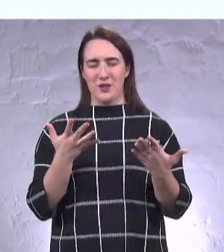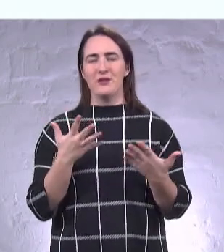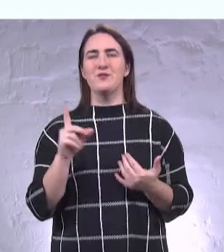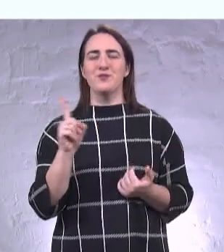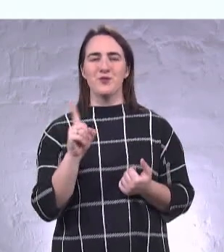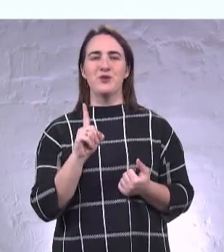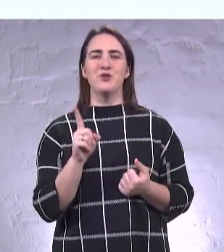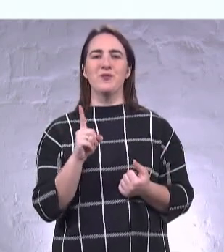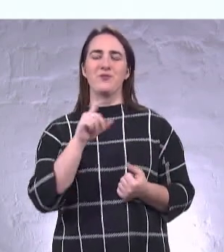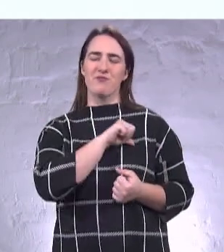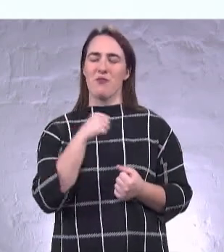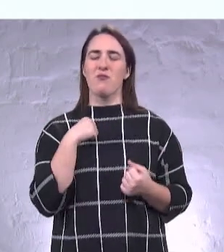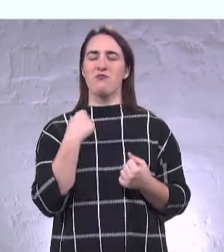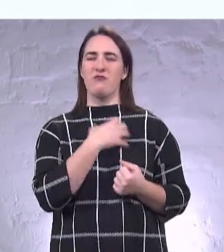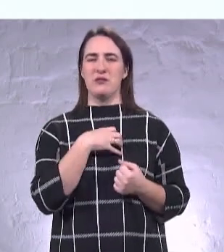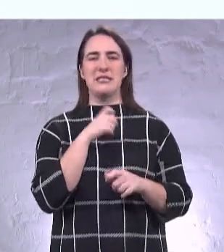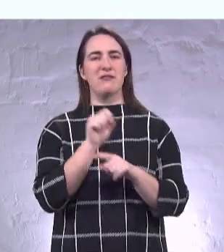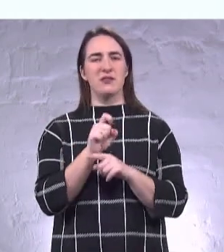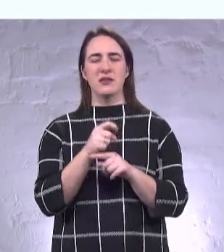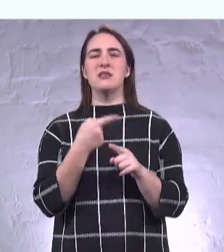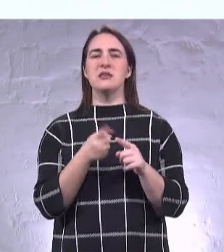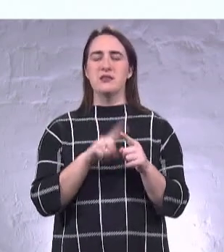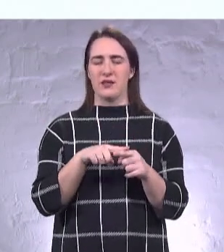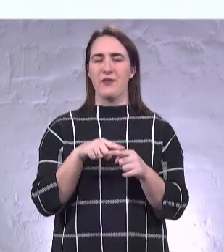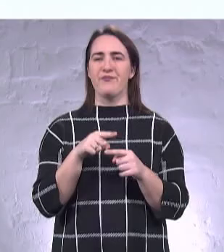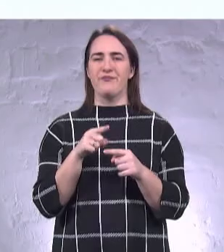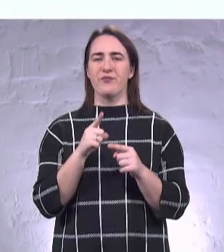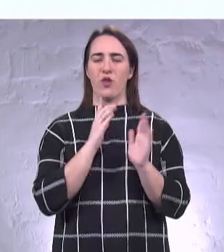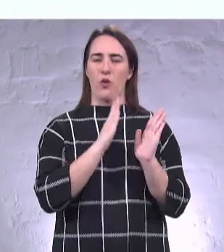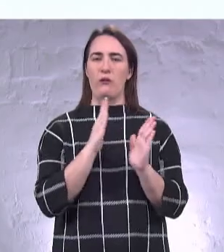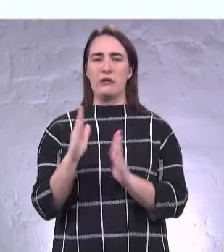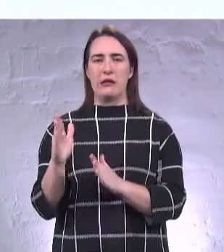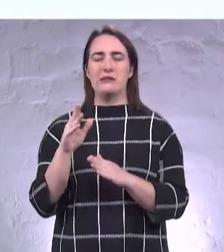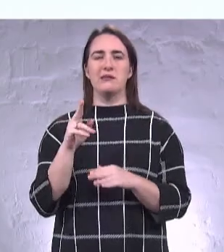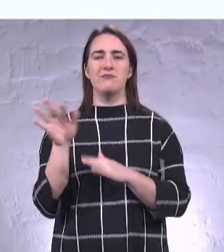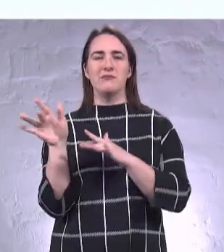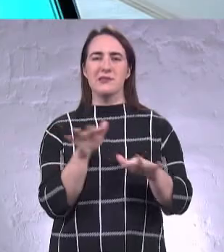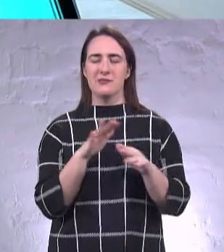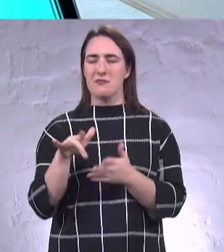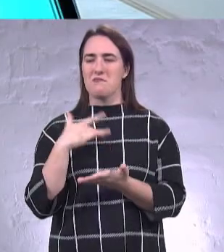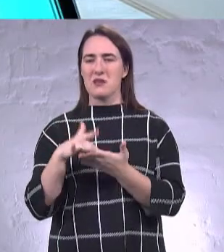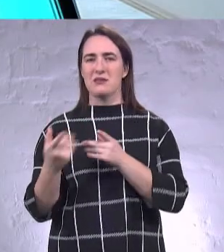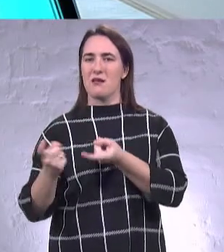головним завданням, я вбачаю, це координація дій з містами.